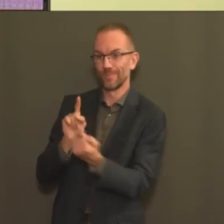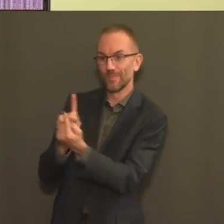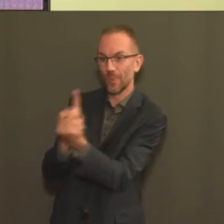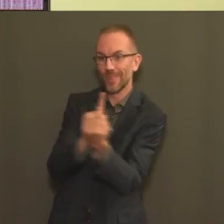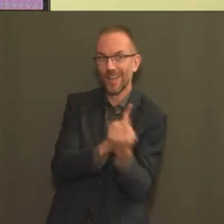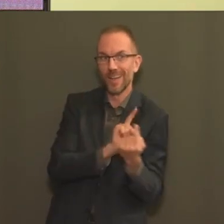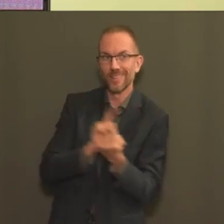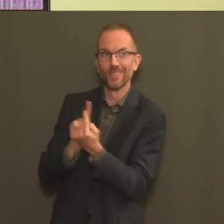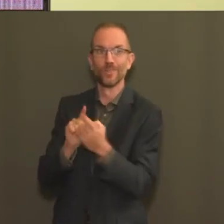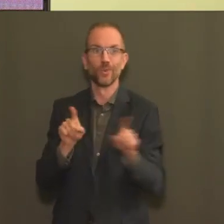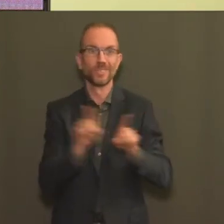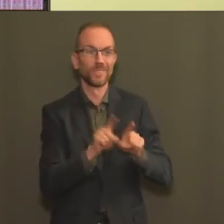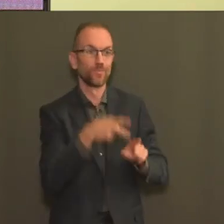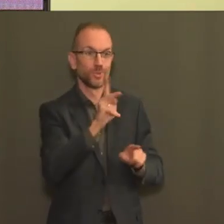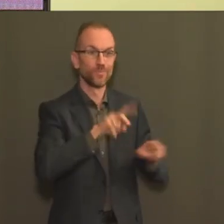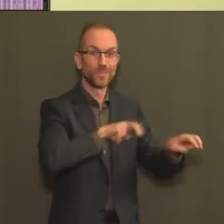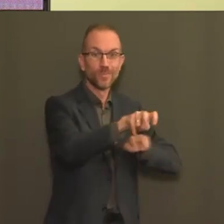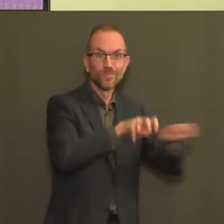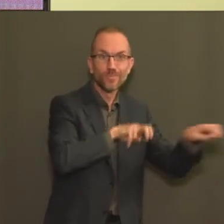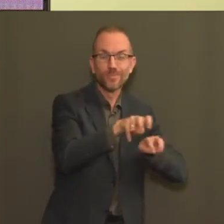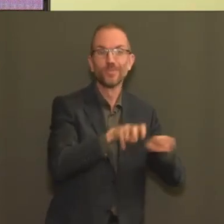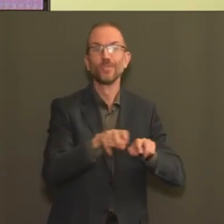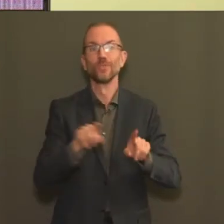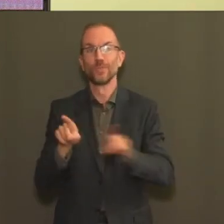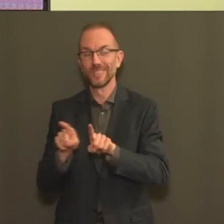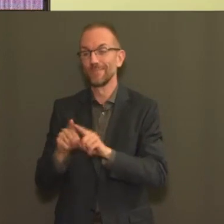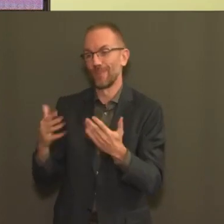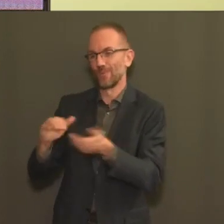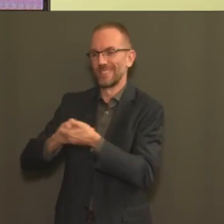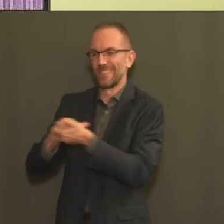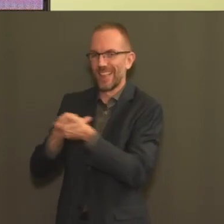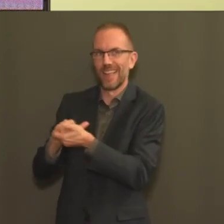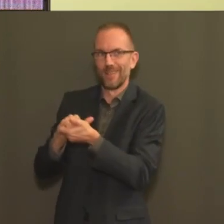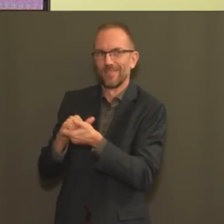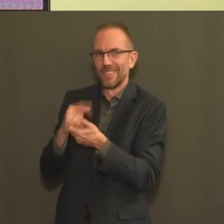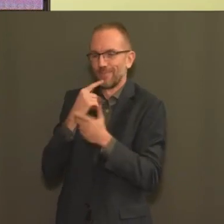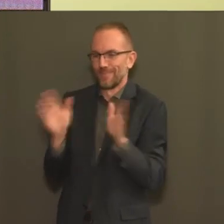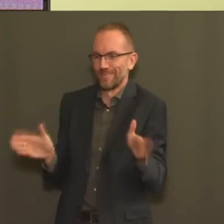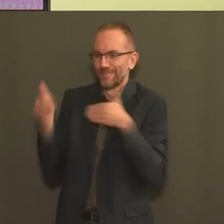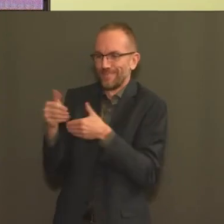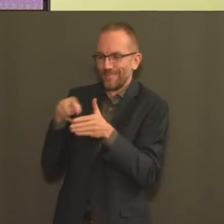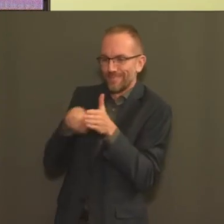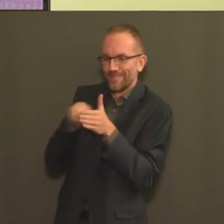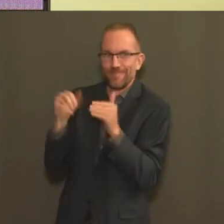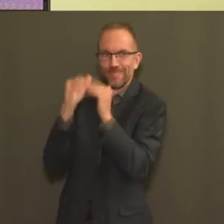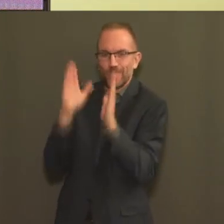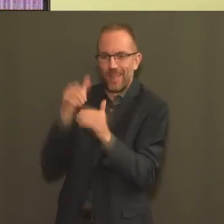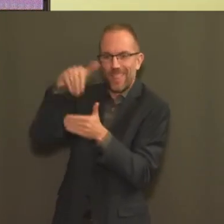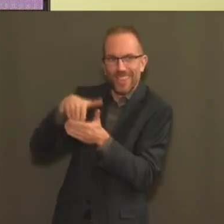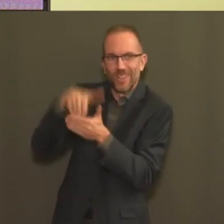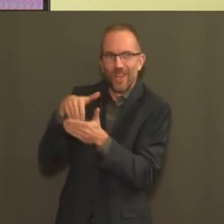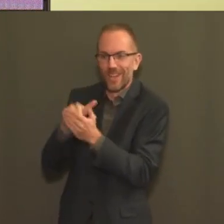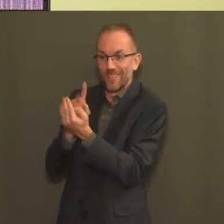parler, de l'effet saisonnier qui persiste, nous sommes toujours dans une saison, nous sommes essentiellement à l'intérieur, potentiellement regroupés,